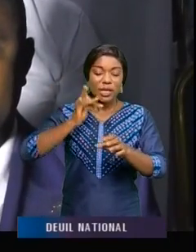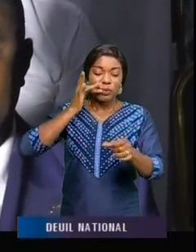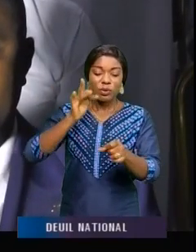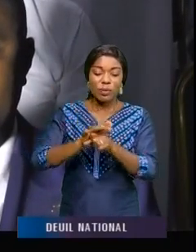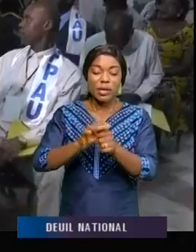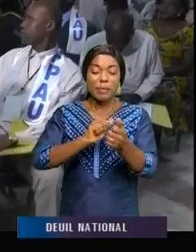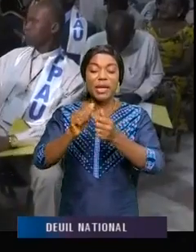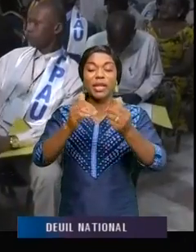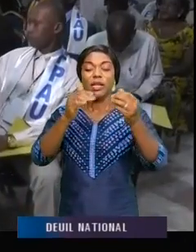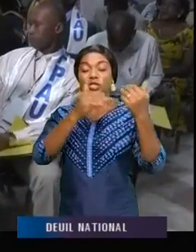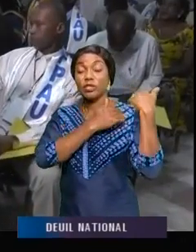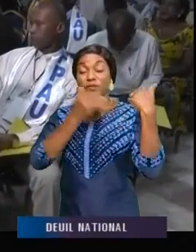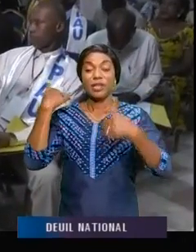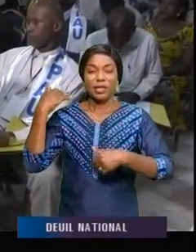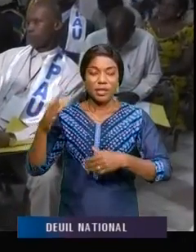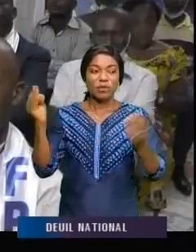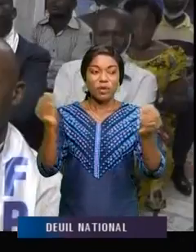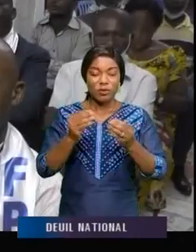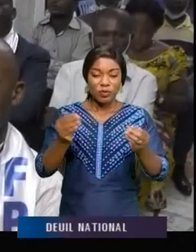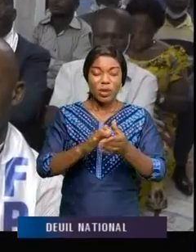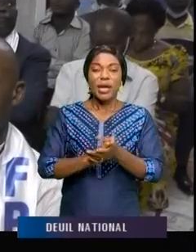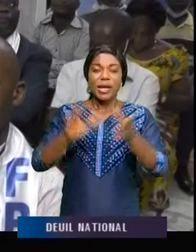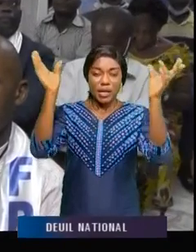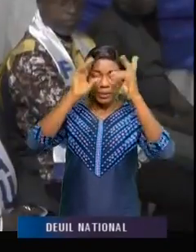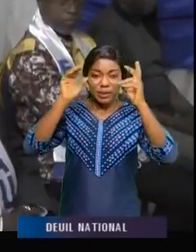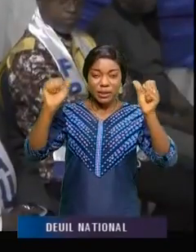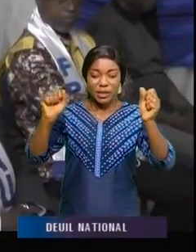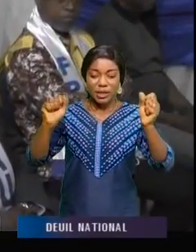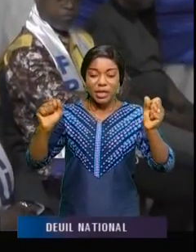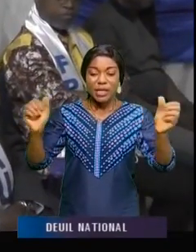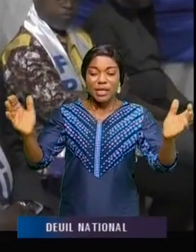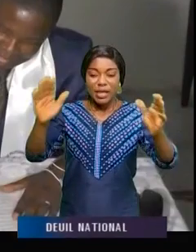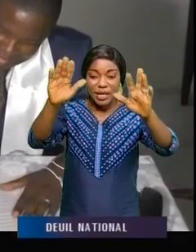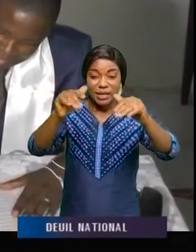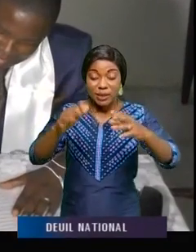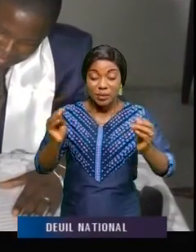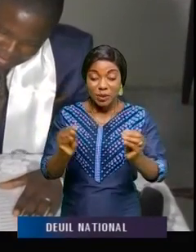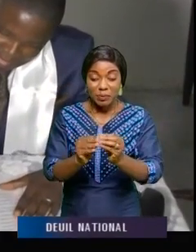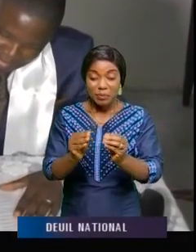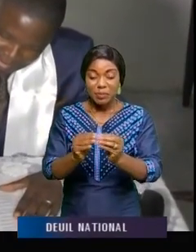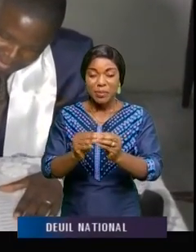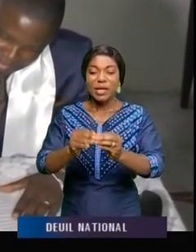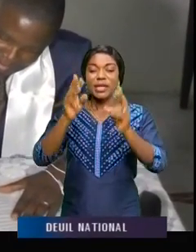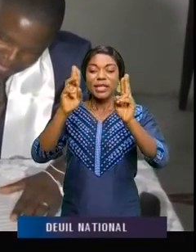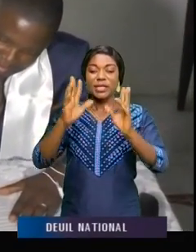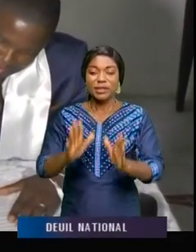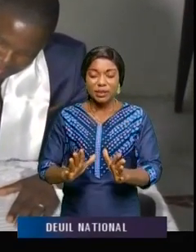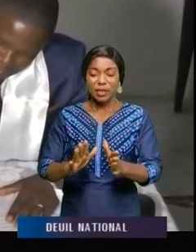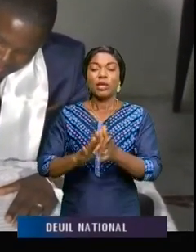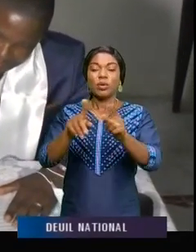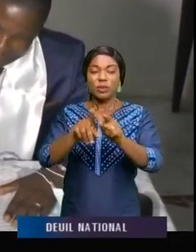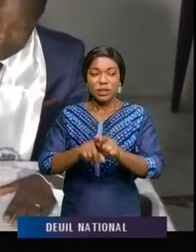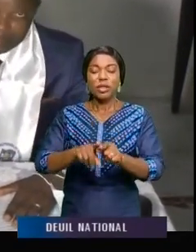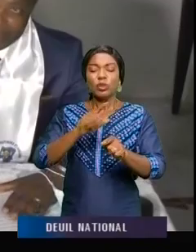-Tirédit-Udombour. C'est ainsi que les présidents du Rassemblement des Chrétiens Démocrates pour le Progrès d'Idee Mousseté est venu honorer son engagement